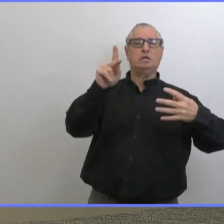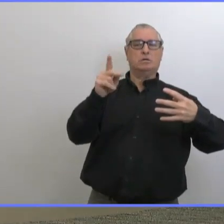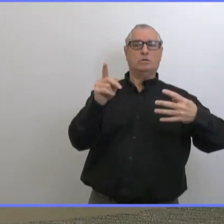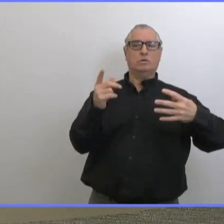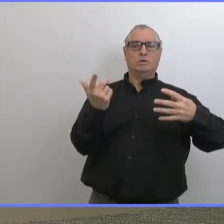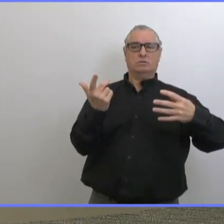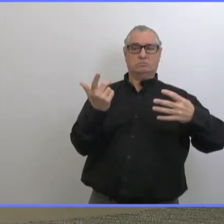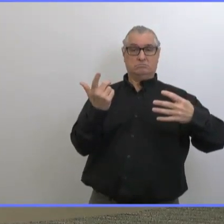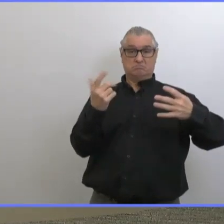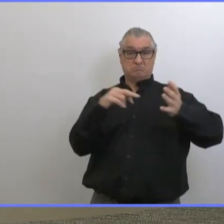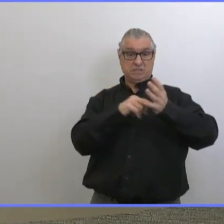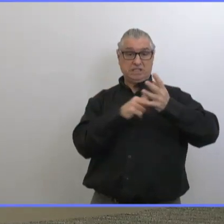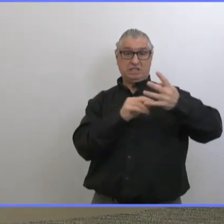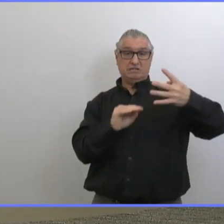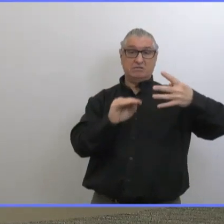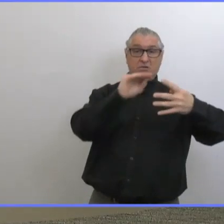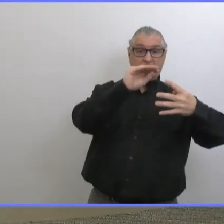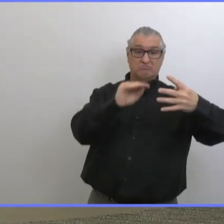générale du public.